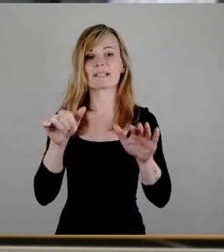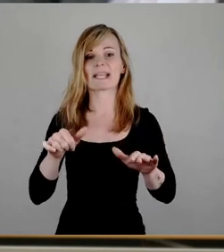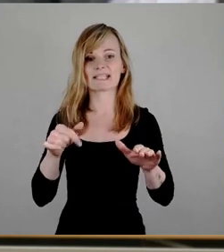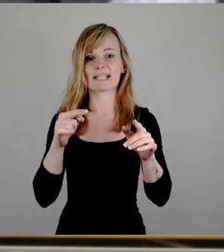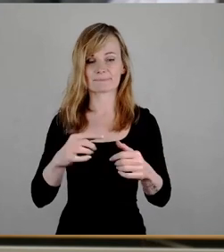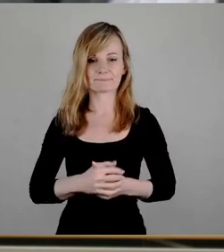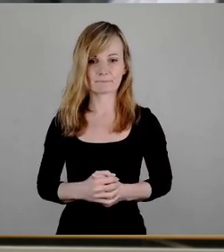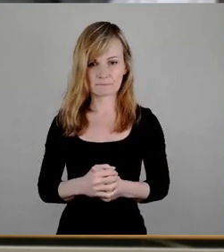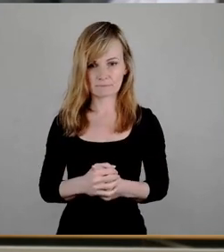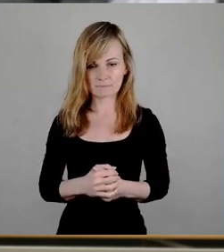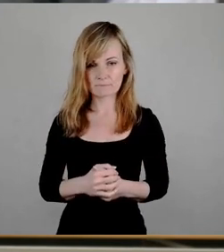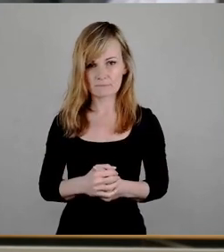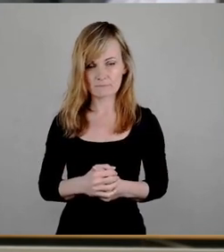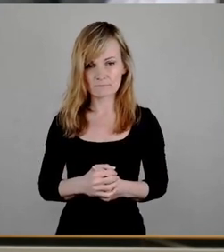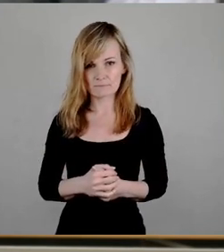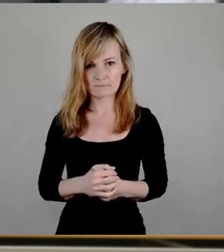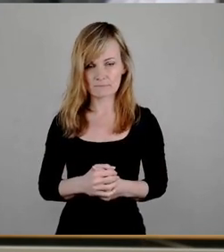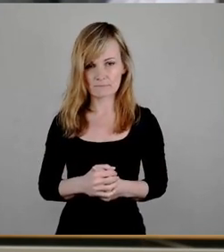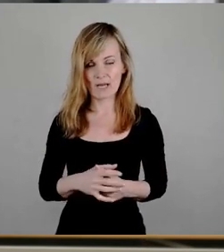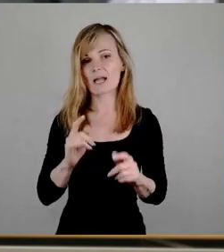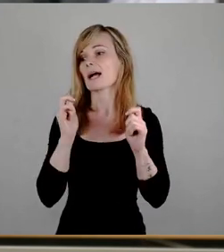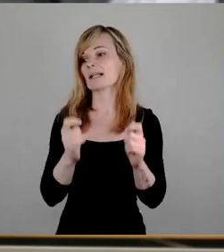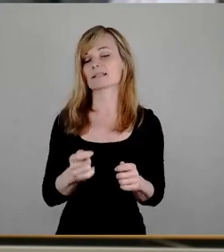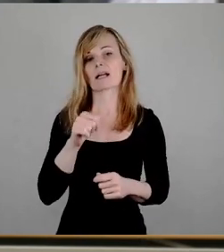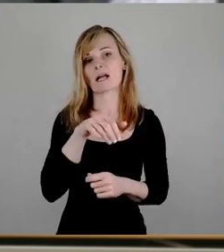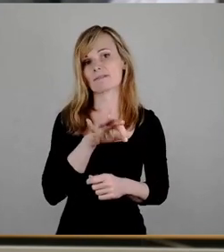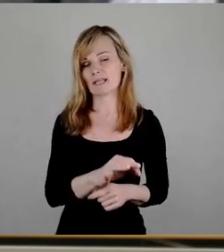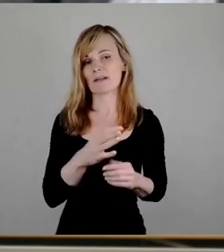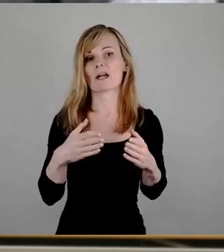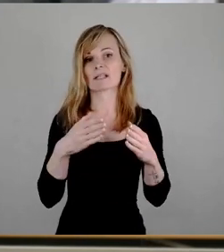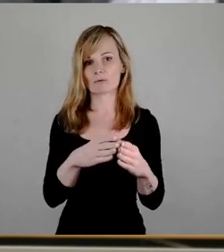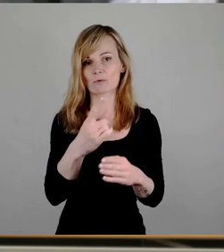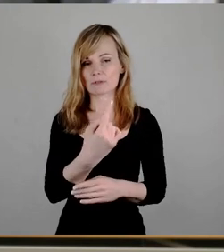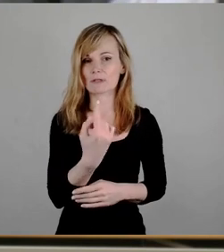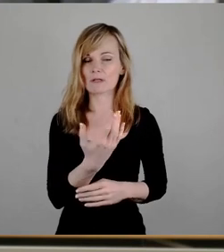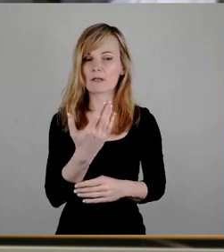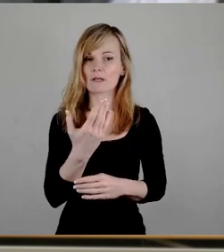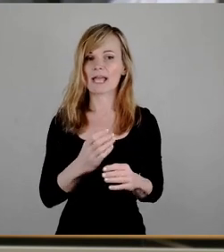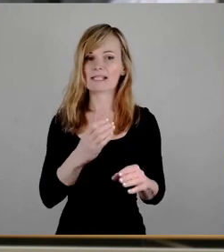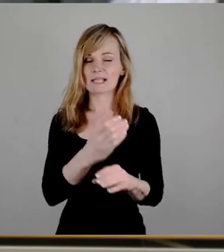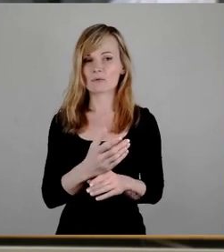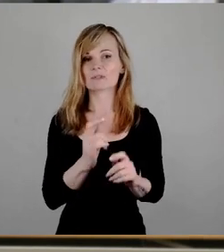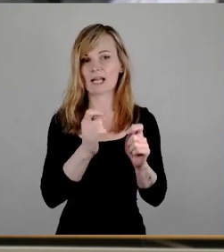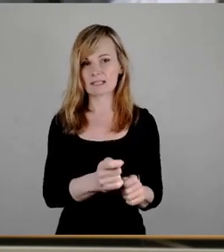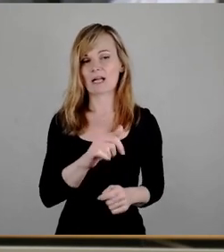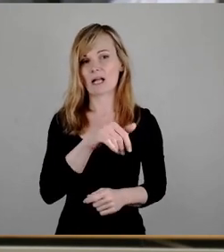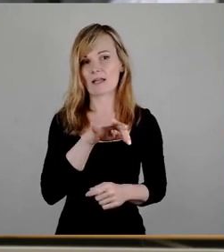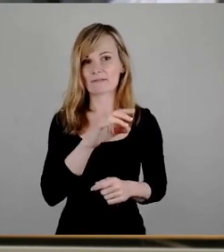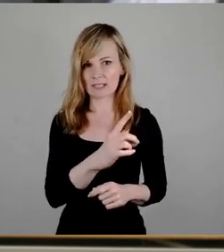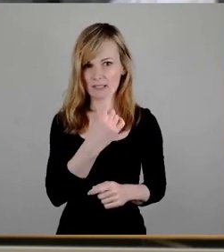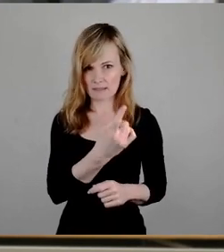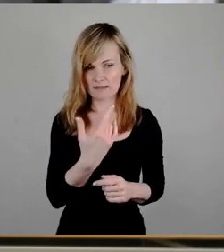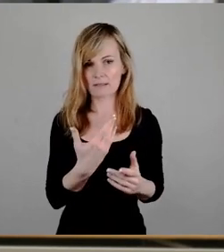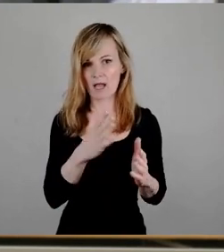das ist der Antrag AfD-Fraktion. Ich würde zunächst erstmal den Ersetzungsantrag AfD zur